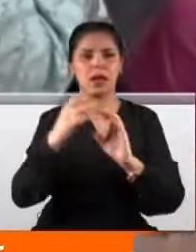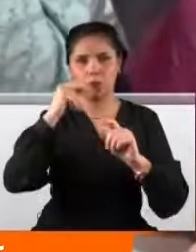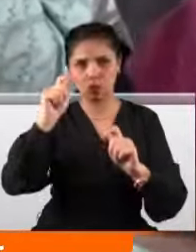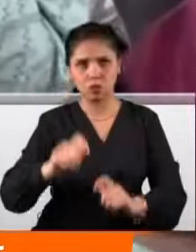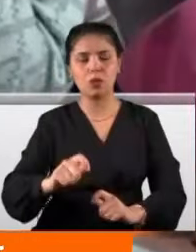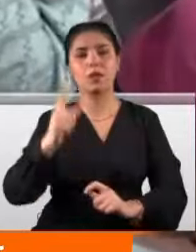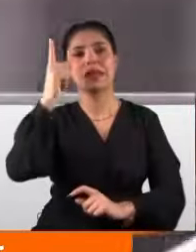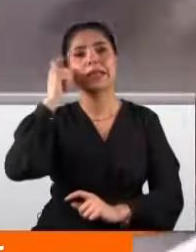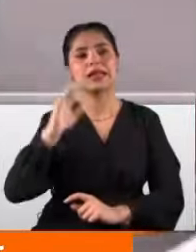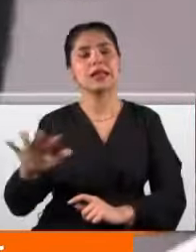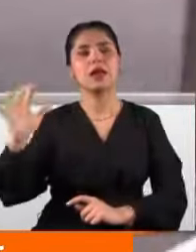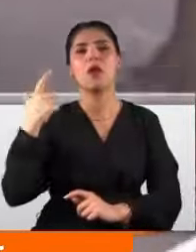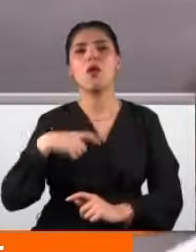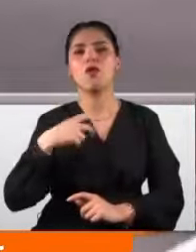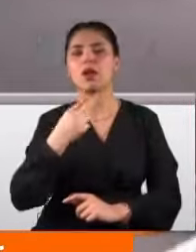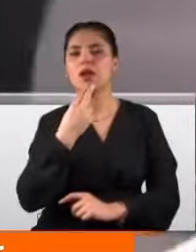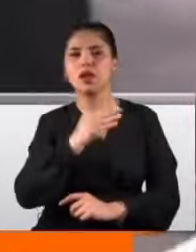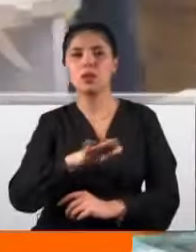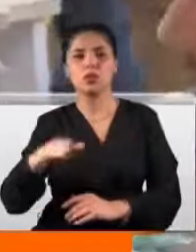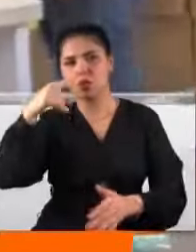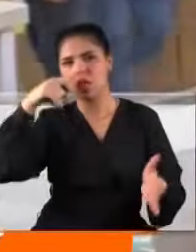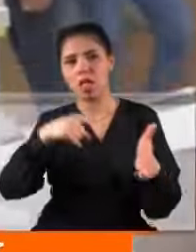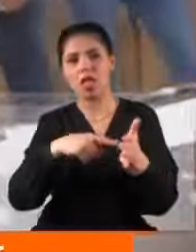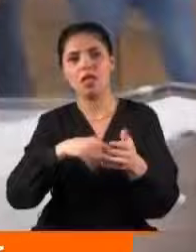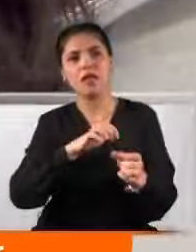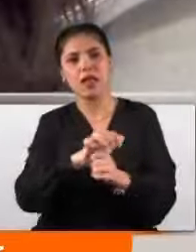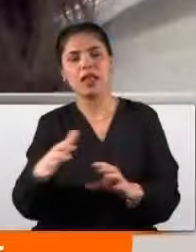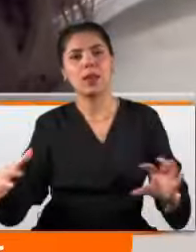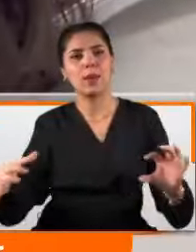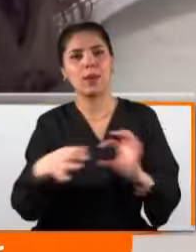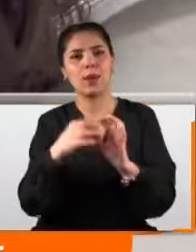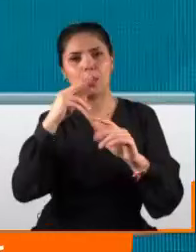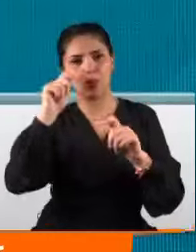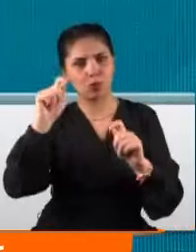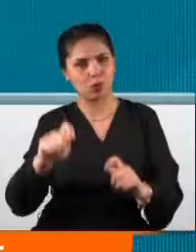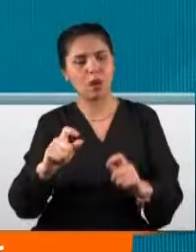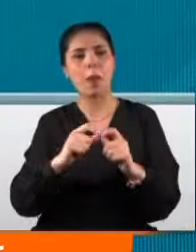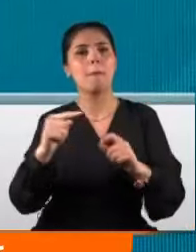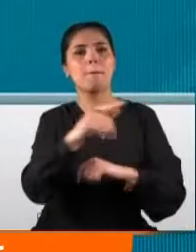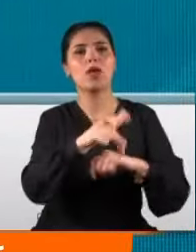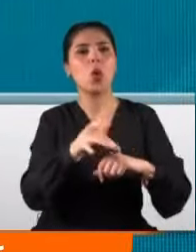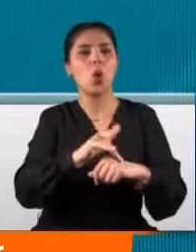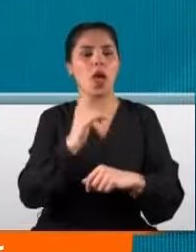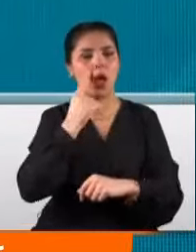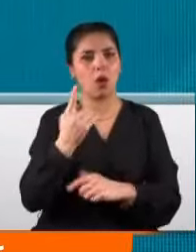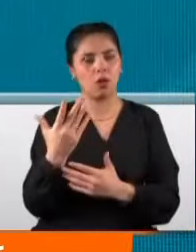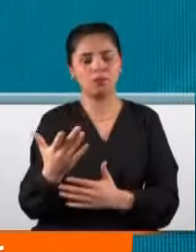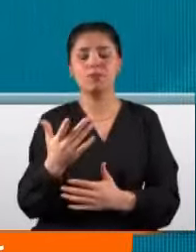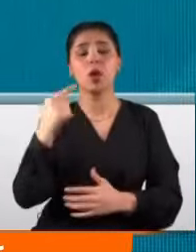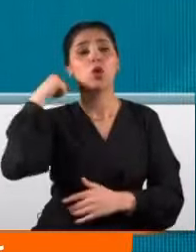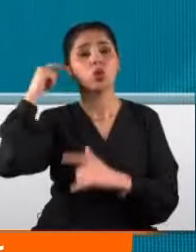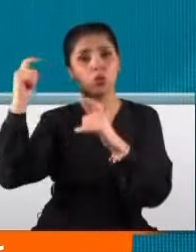İsrail'in özellikle kadın ve çocukları hedef alan katliamları üzerinden yüklendi batıya. Suriye'den Filistin'e kadar